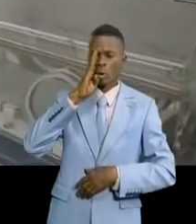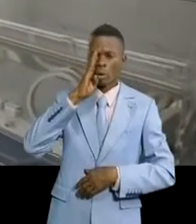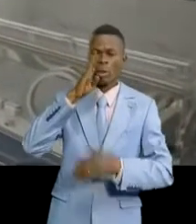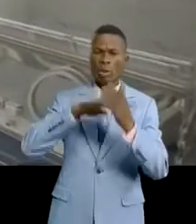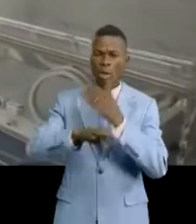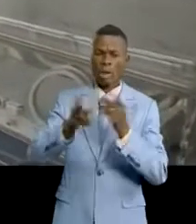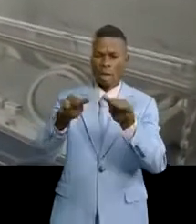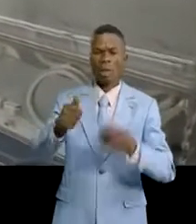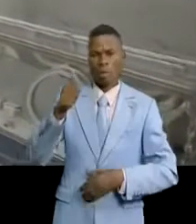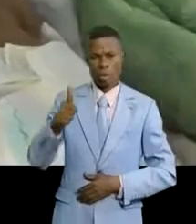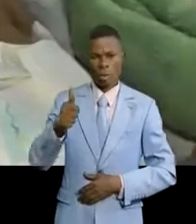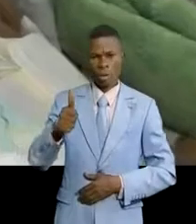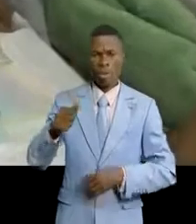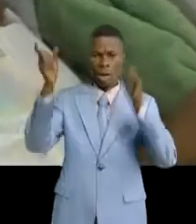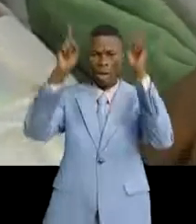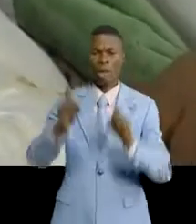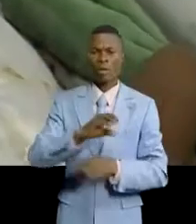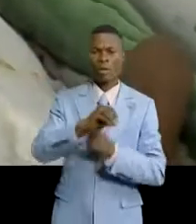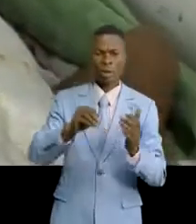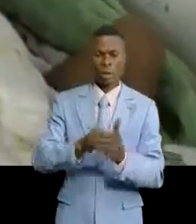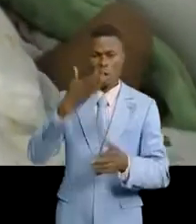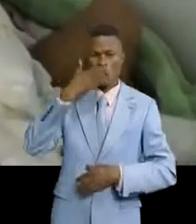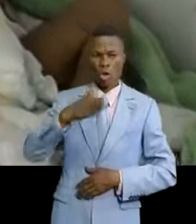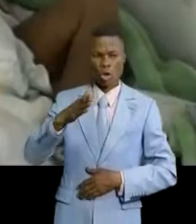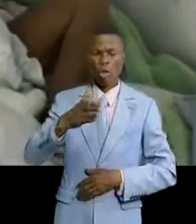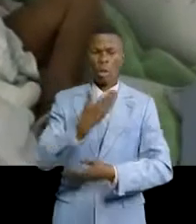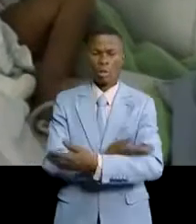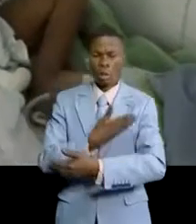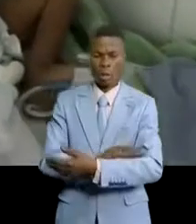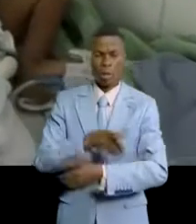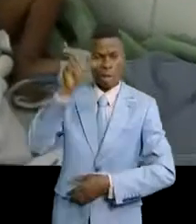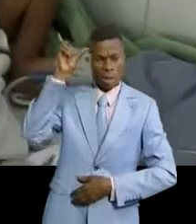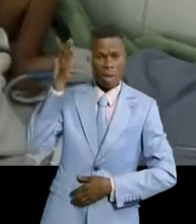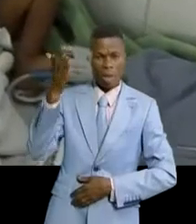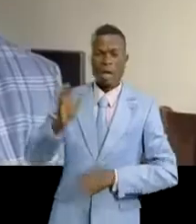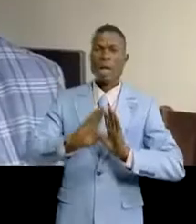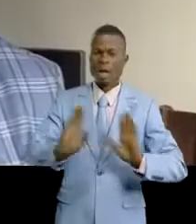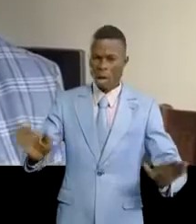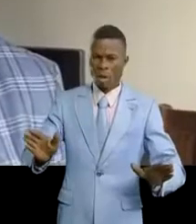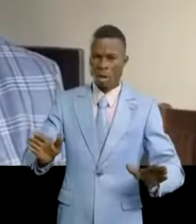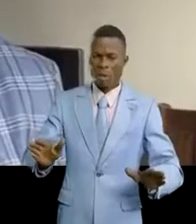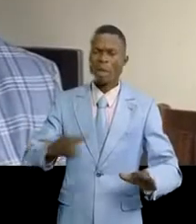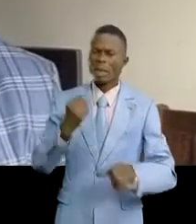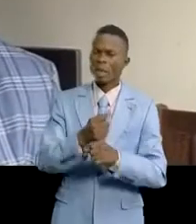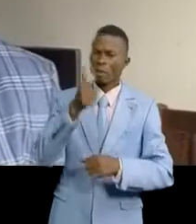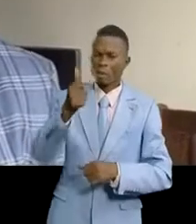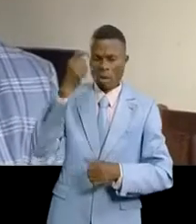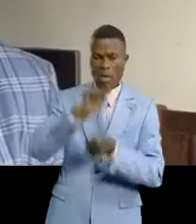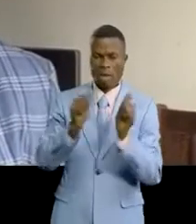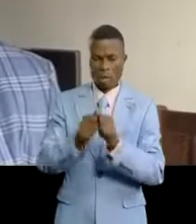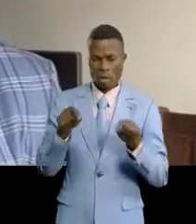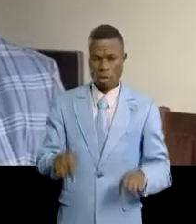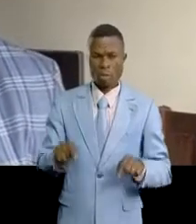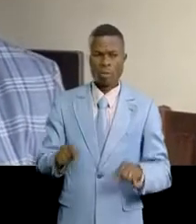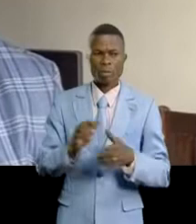bonnes positions en Afrique centrale. L'hôpital pédiatrique des Kalembelembe mérite mieux par rapport à sa situation actuelle.